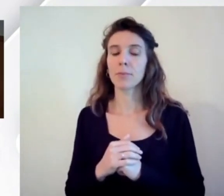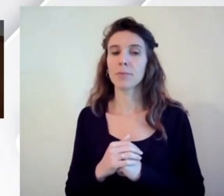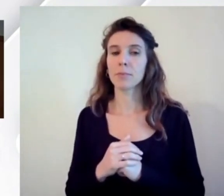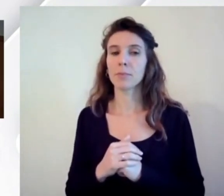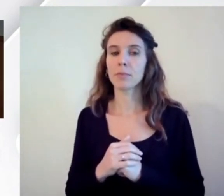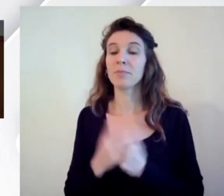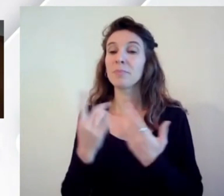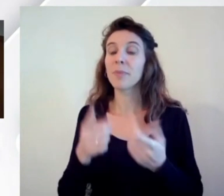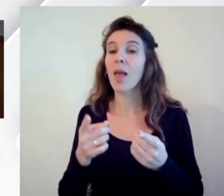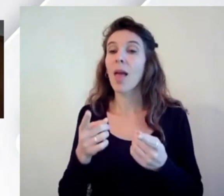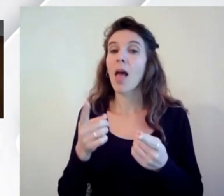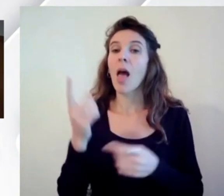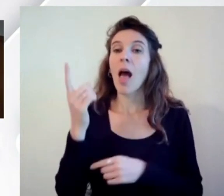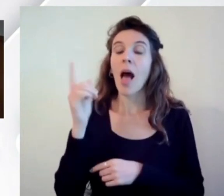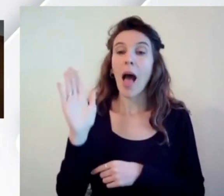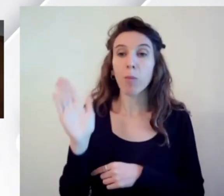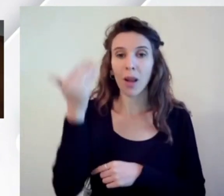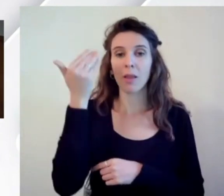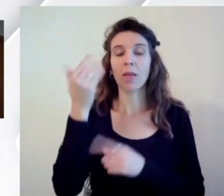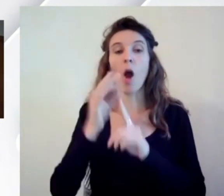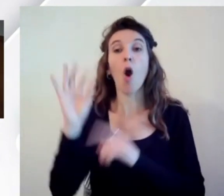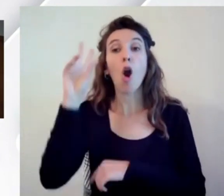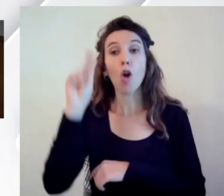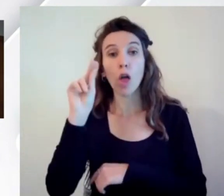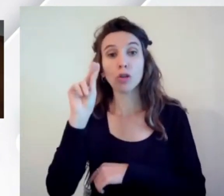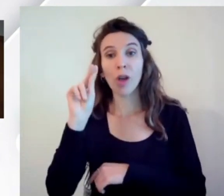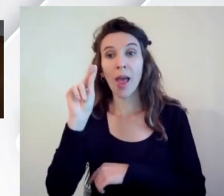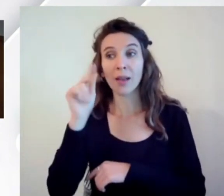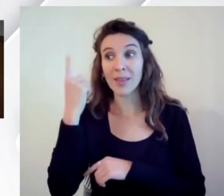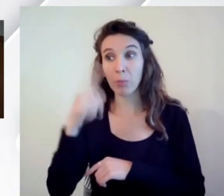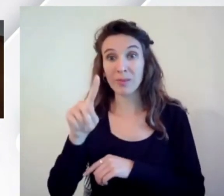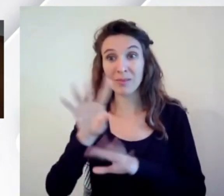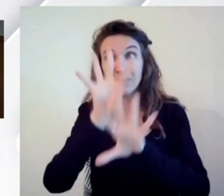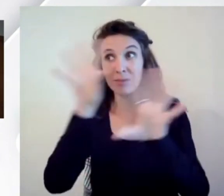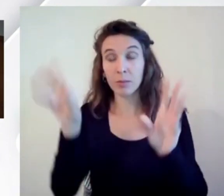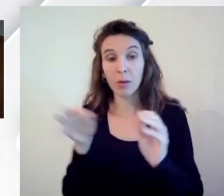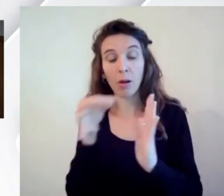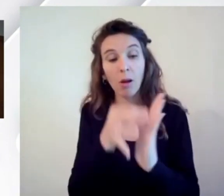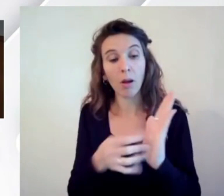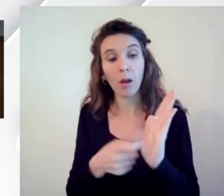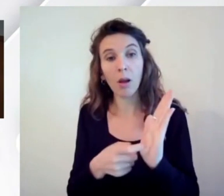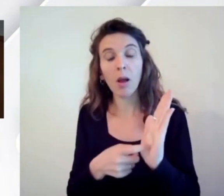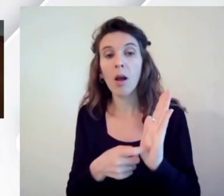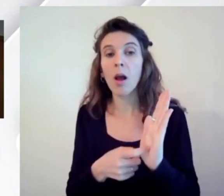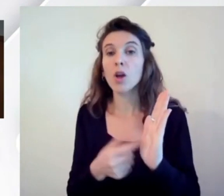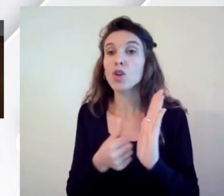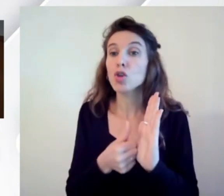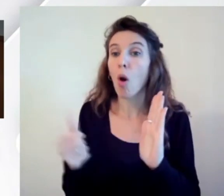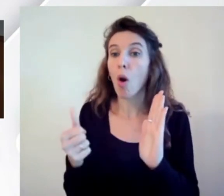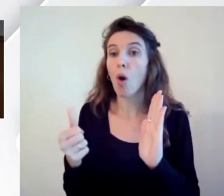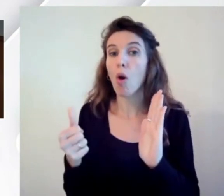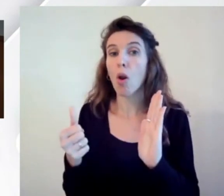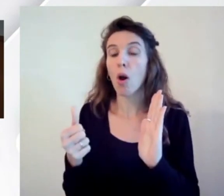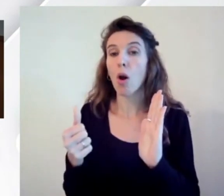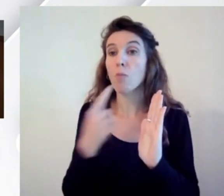abilità conoscenze non sono soltanto contenute all'interno di